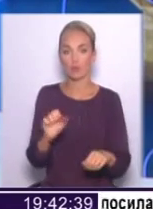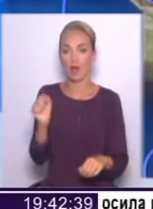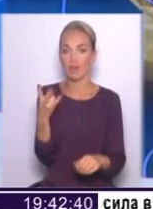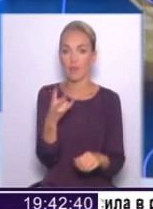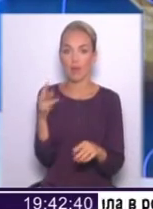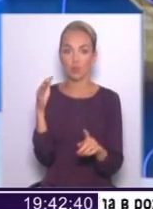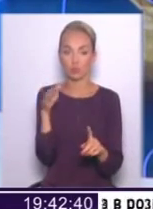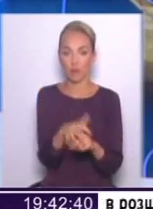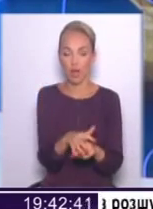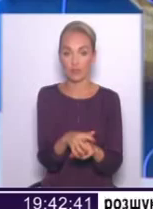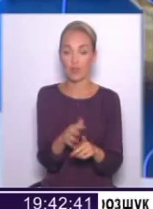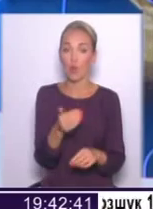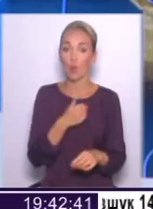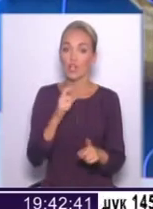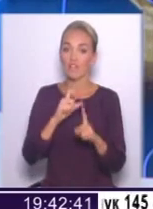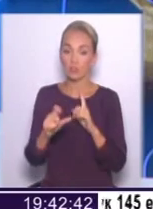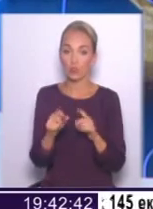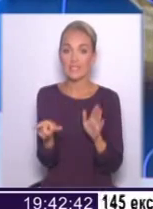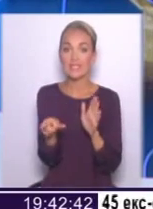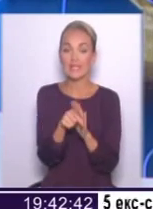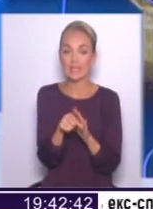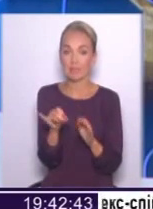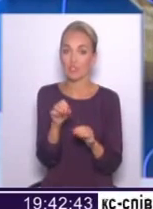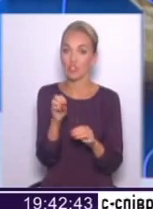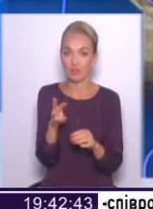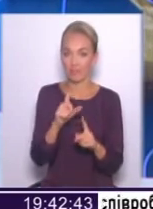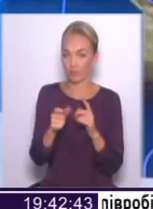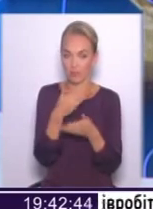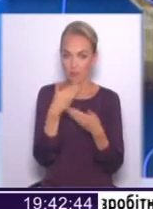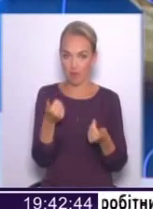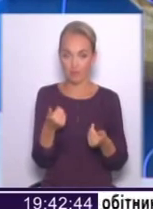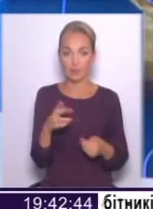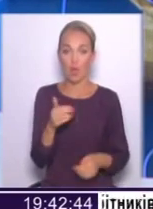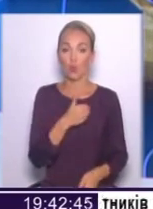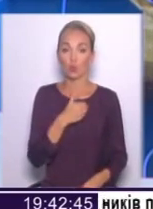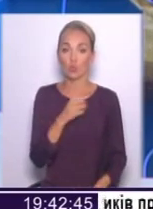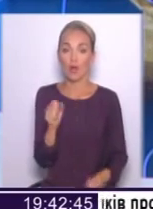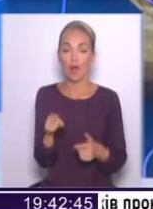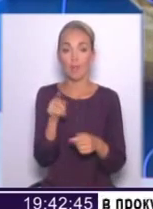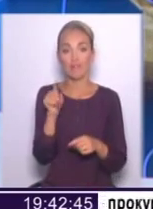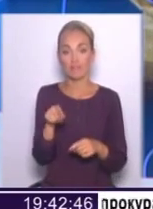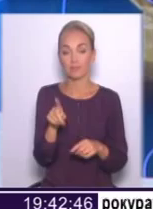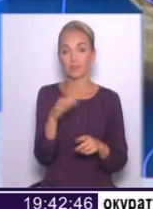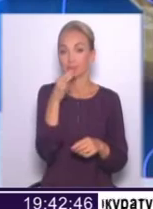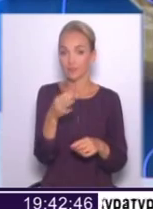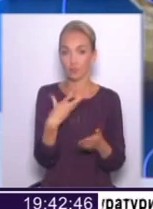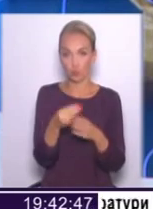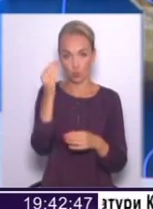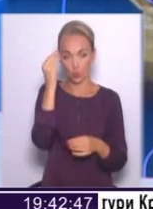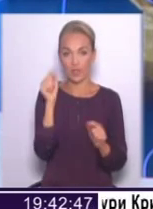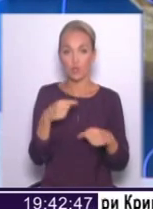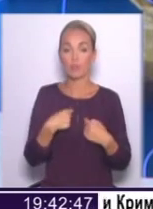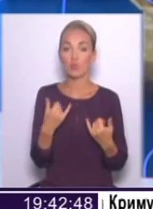запитання, з чим і з ким наступати проти російської армії, він не мав. Я хочу, аби ви висловили свою точку зору. Те, що ми сьогодні